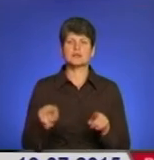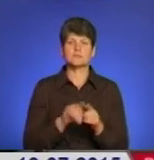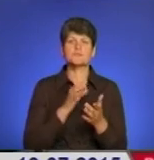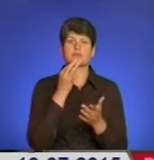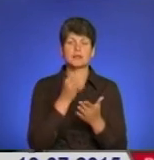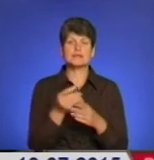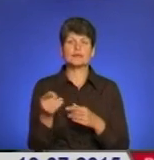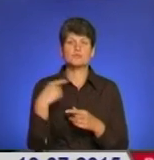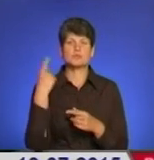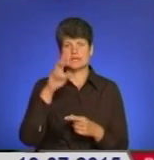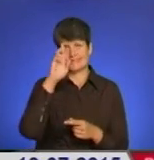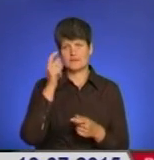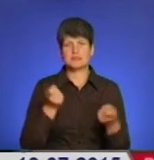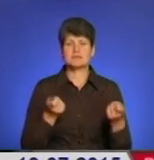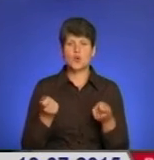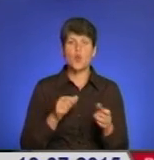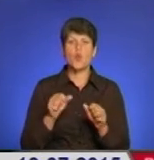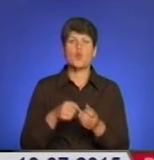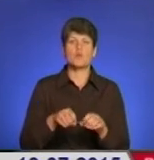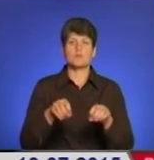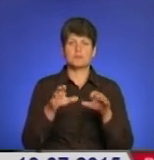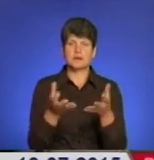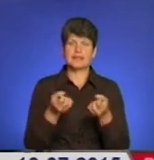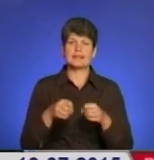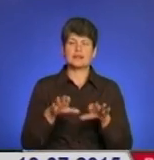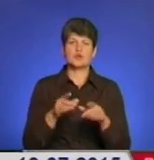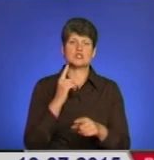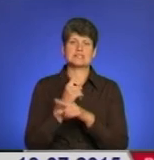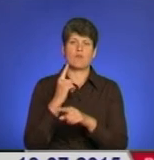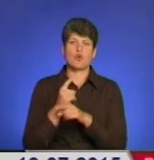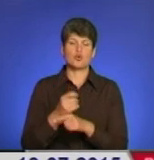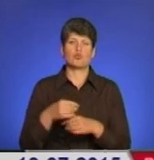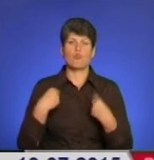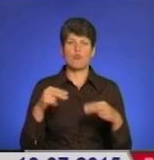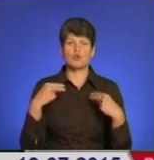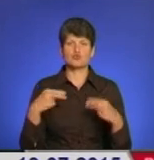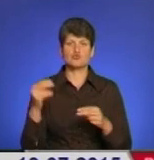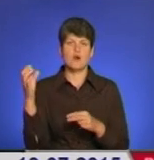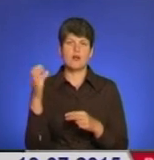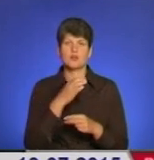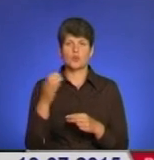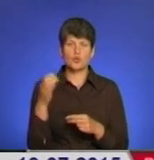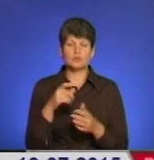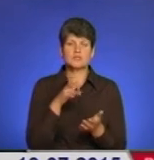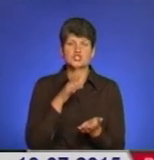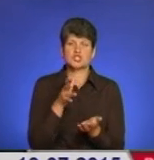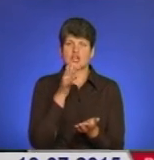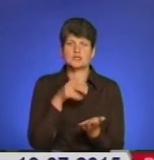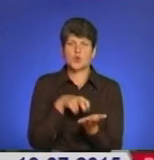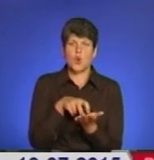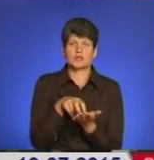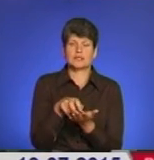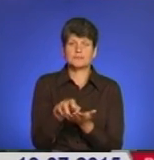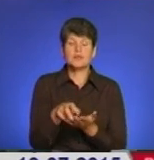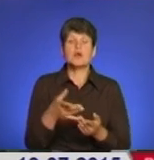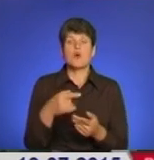Тернопільська обласна адміністрація ухвалила рішення про заборону продажу алкогольних напоїв під час ходи паломників. Очікується, що